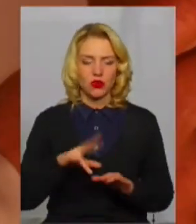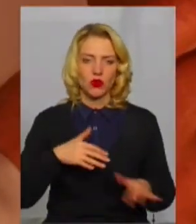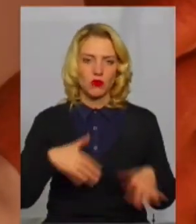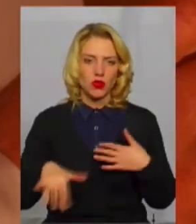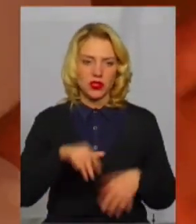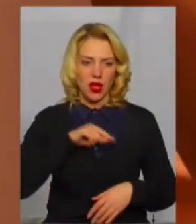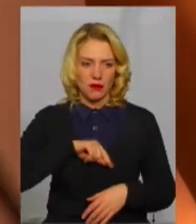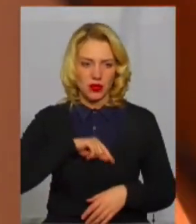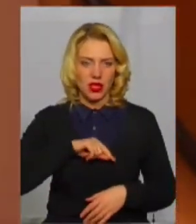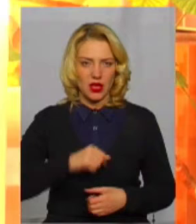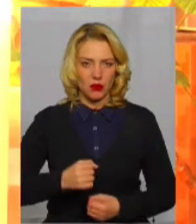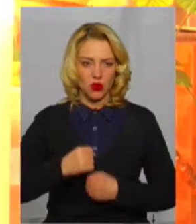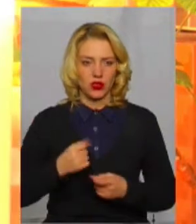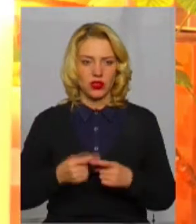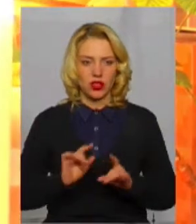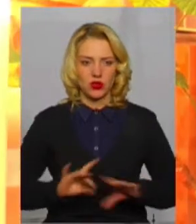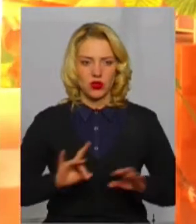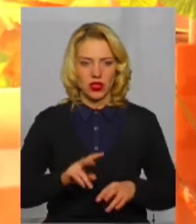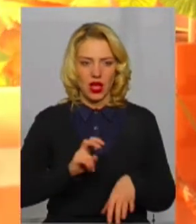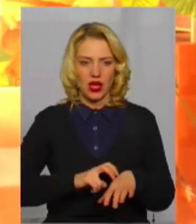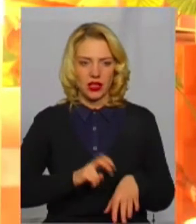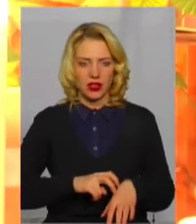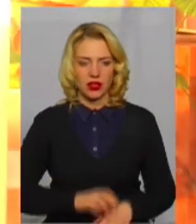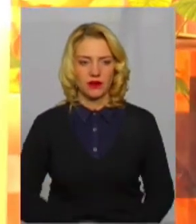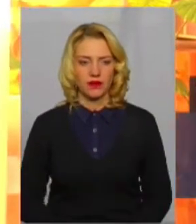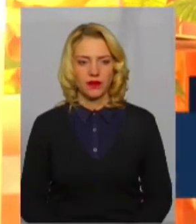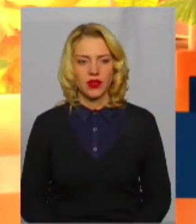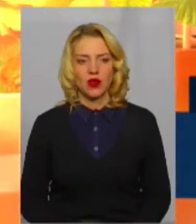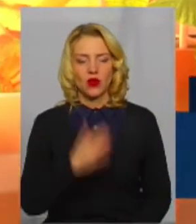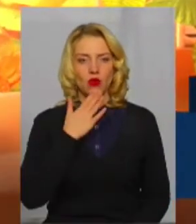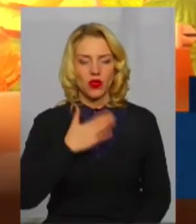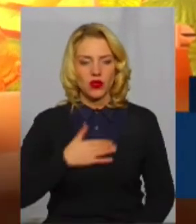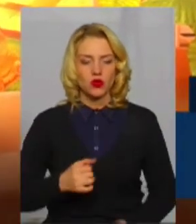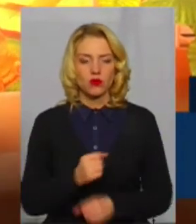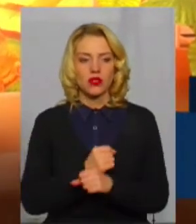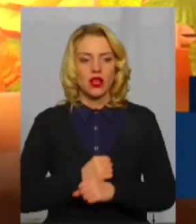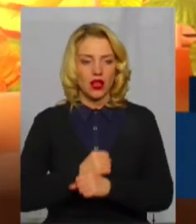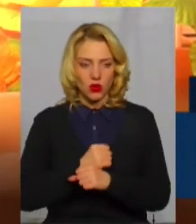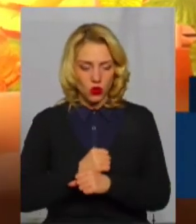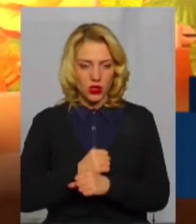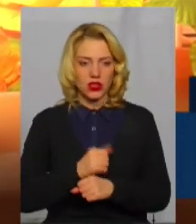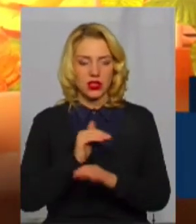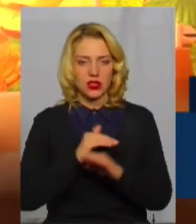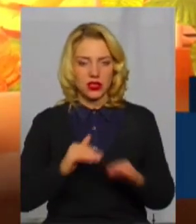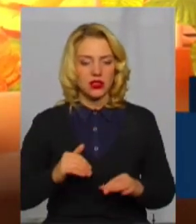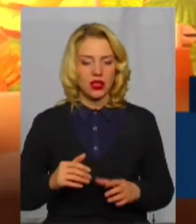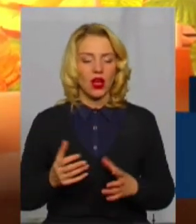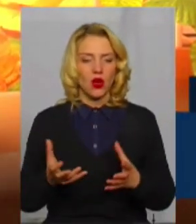розповідає лікар-фтезіатр з санаторію світанок Леонід Юнь. В нашому санаторії діти отримують